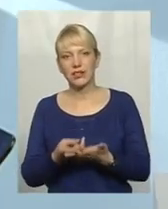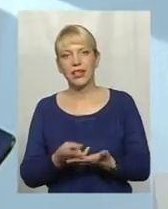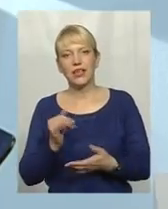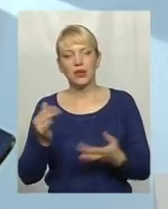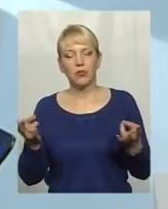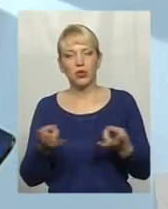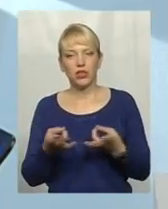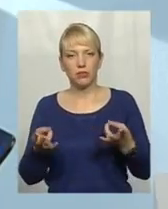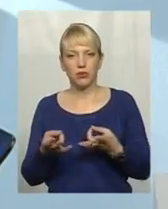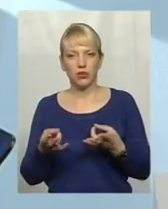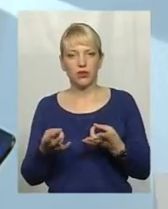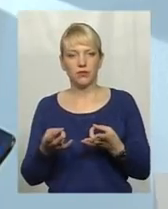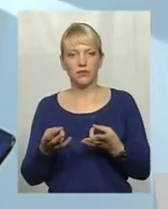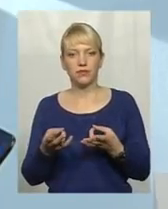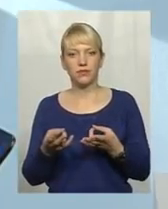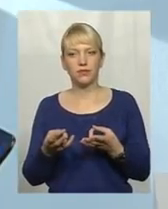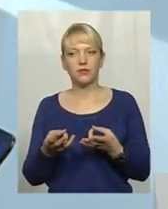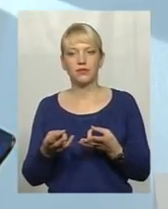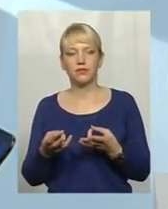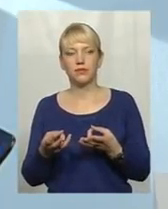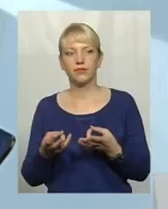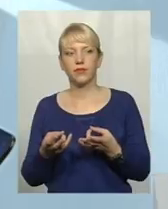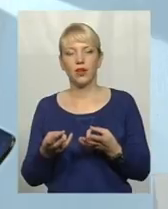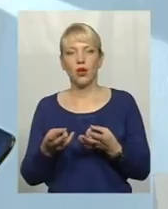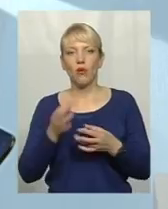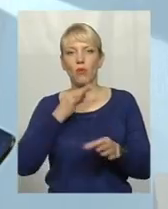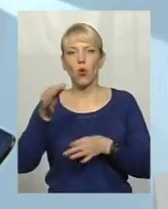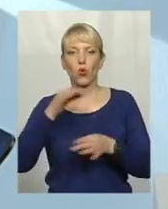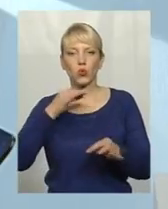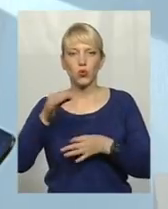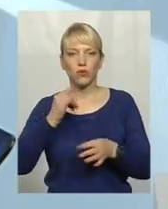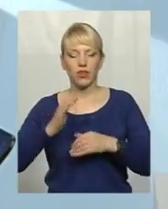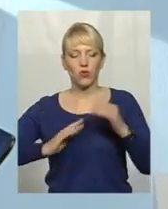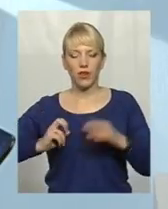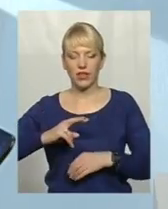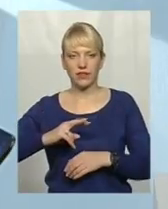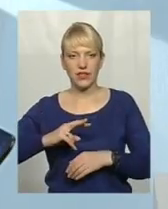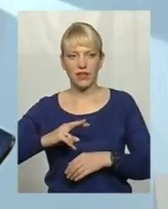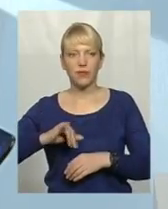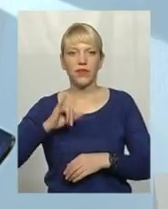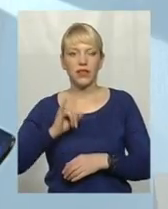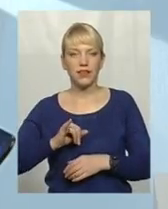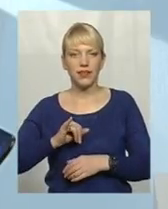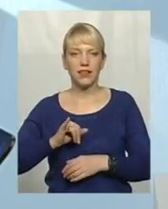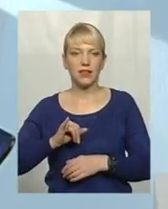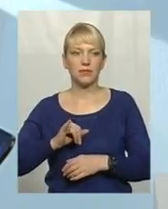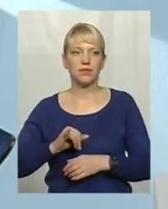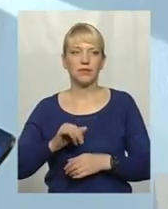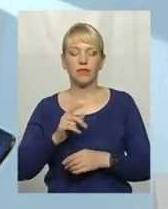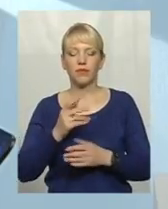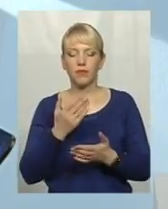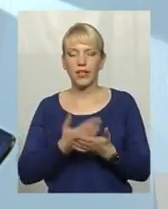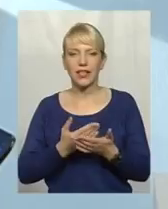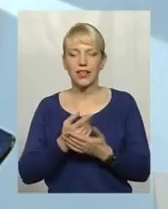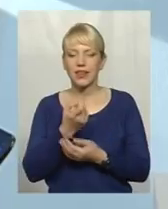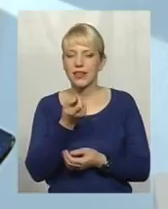потрібно проконсультувати у фахівця. І при найменших